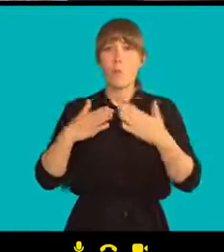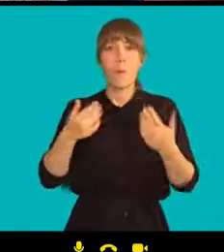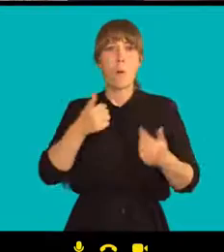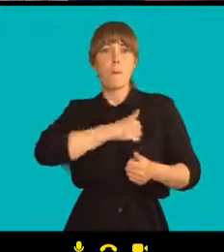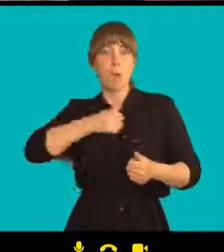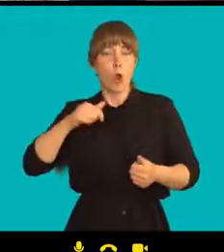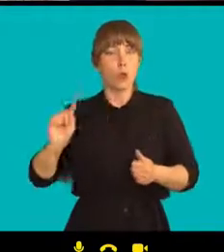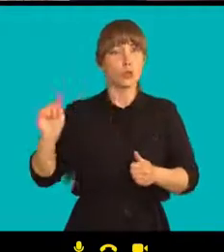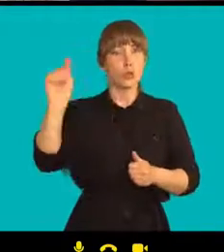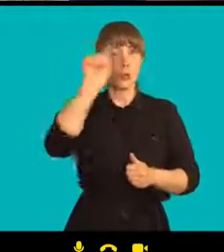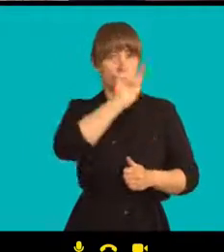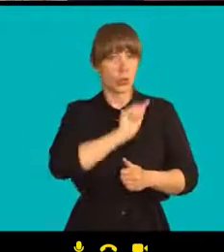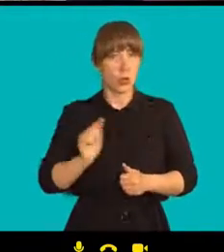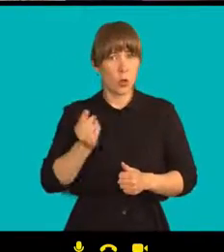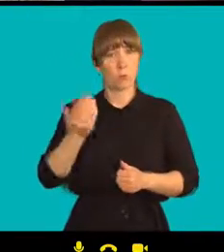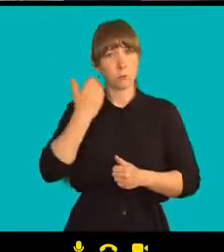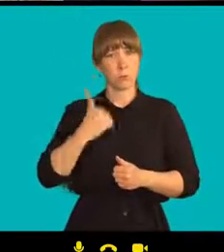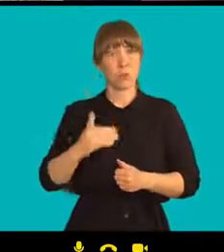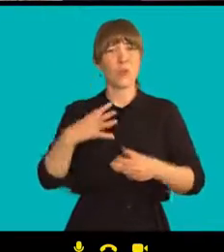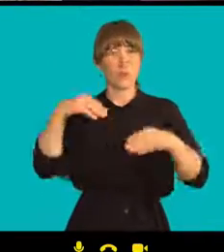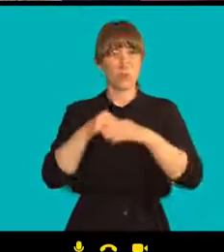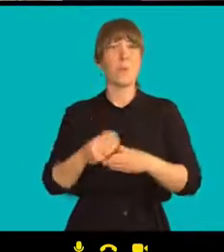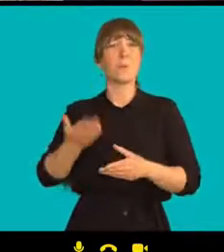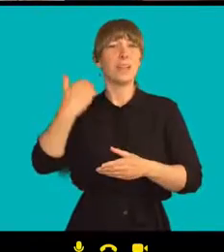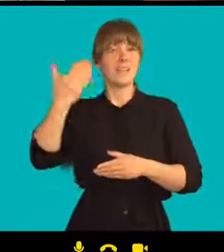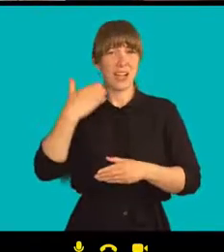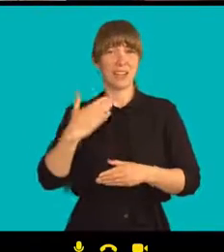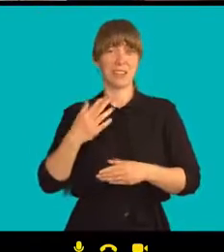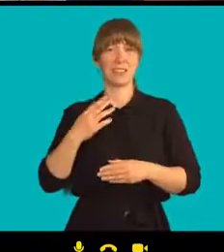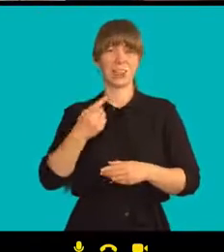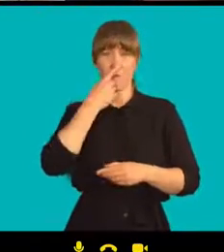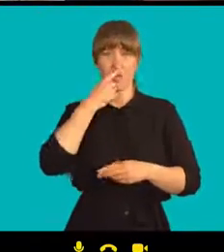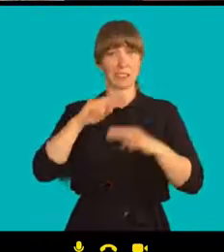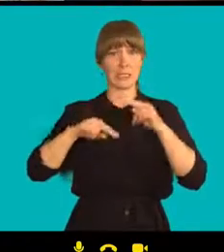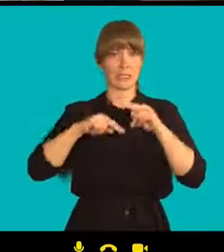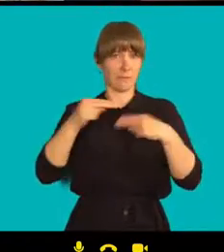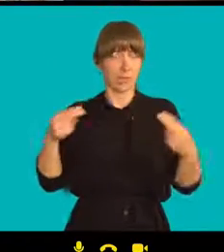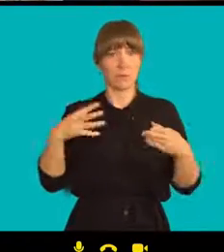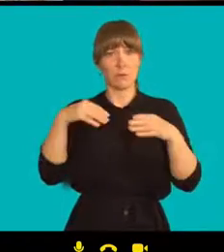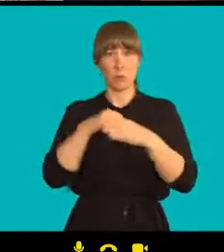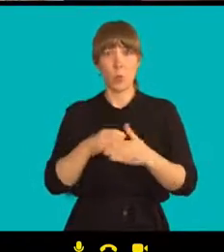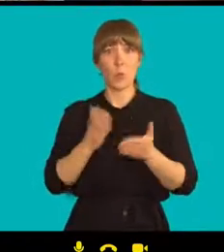jiných částech vlastně rozpadající seho sovětského světa.